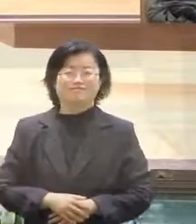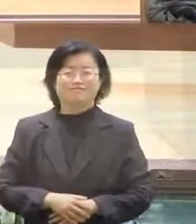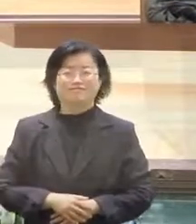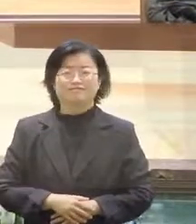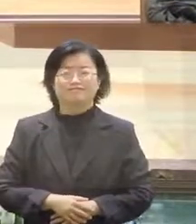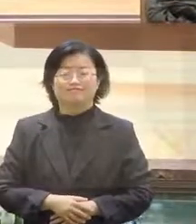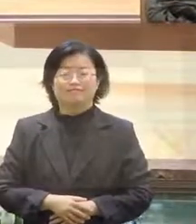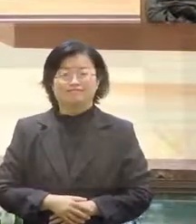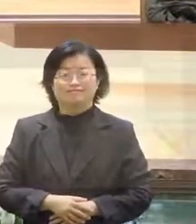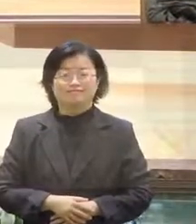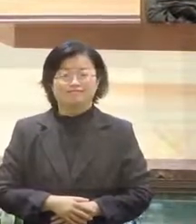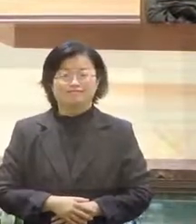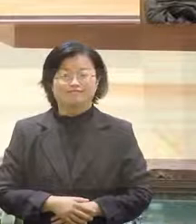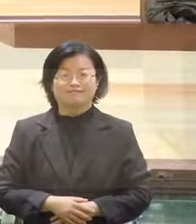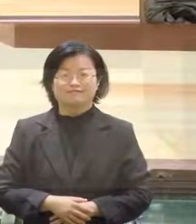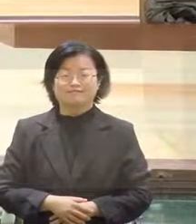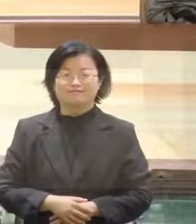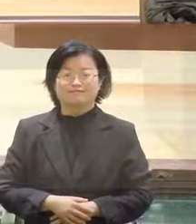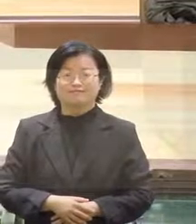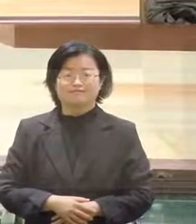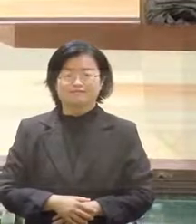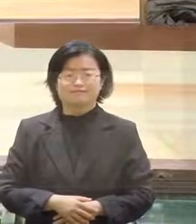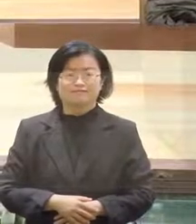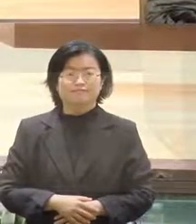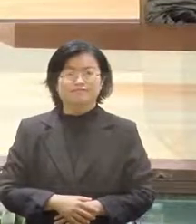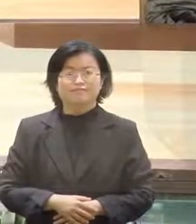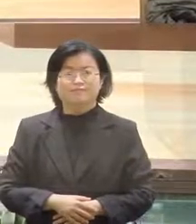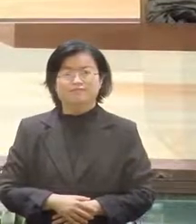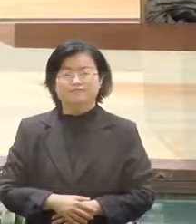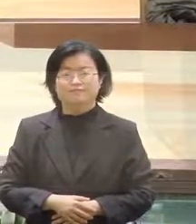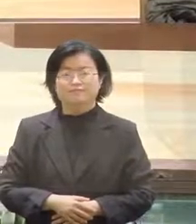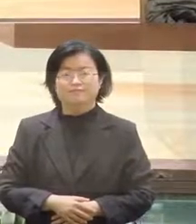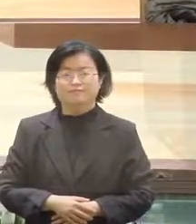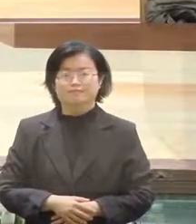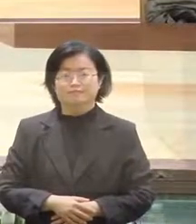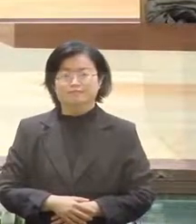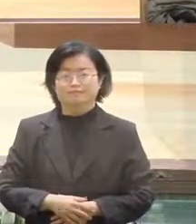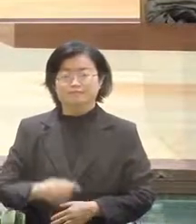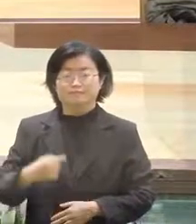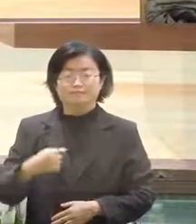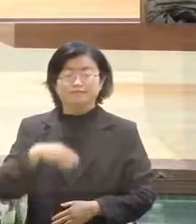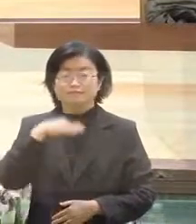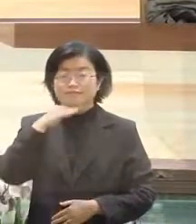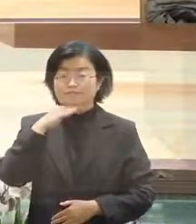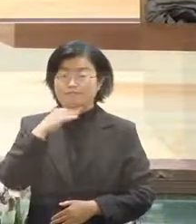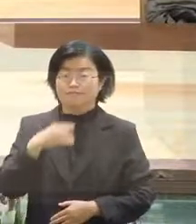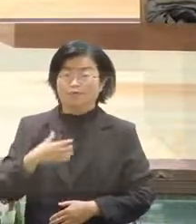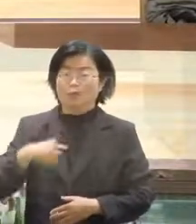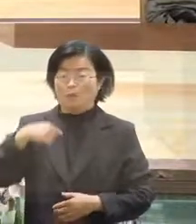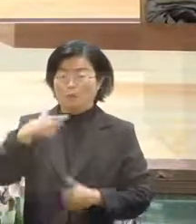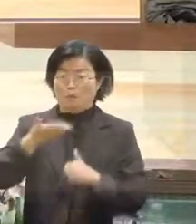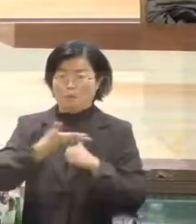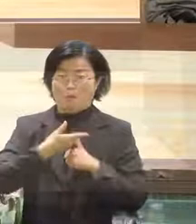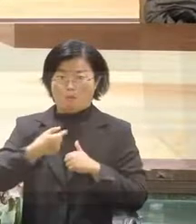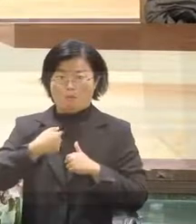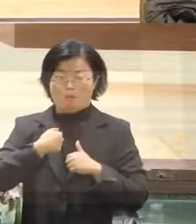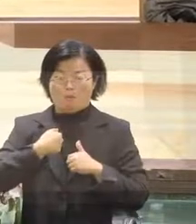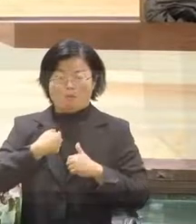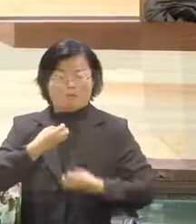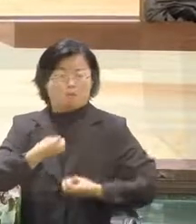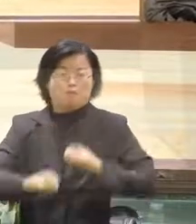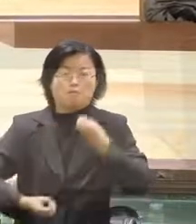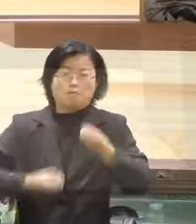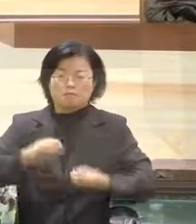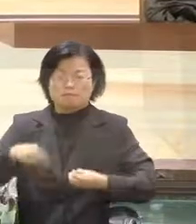團的怡傑然後這一位是沐約另外一位是Tim Monk那等一下會有我們來分享我們的議程